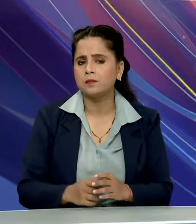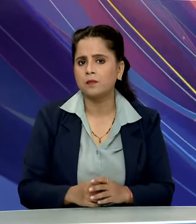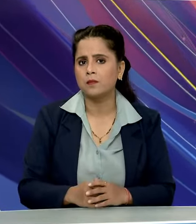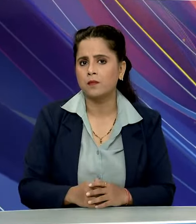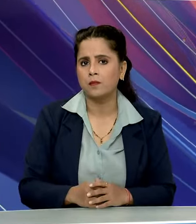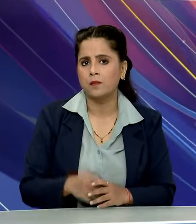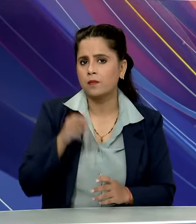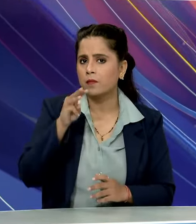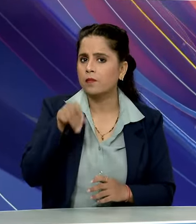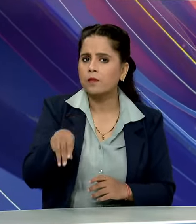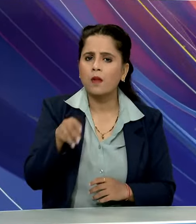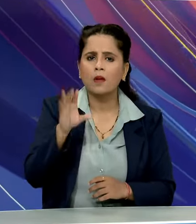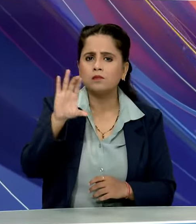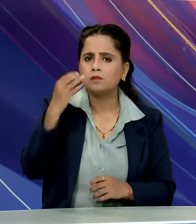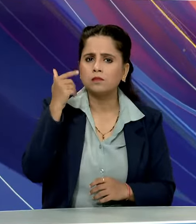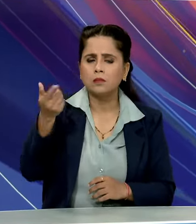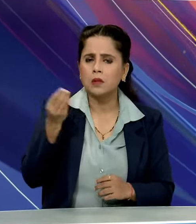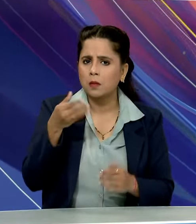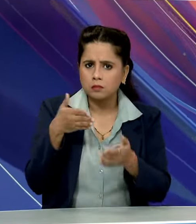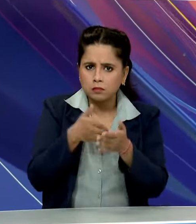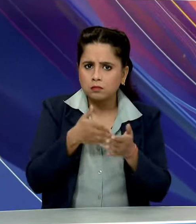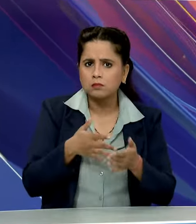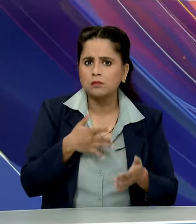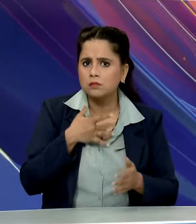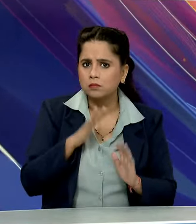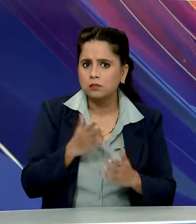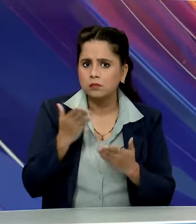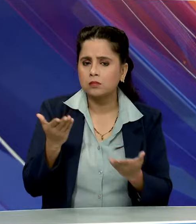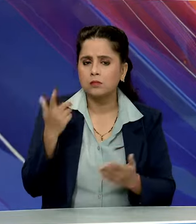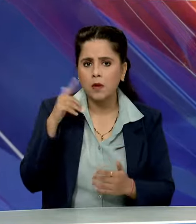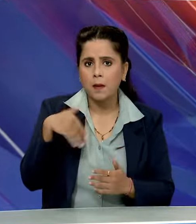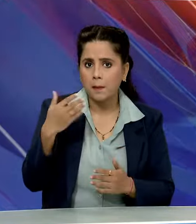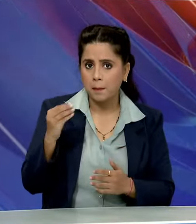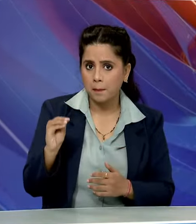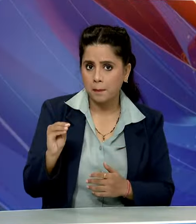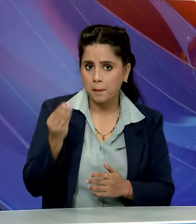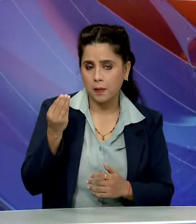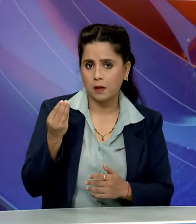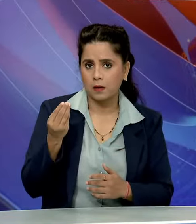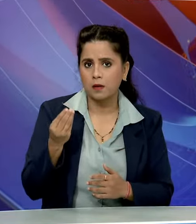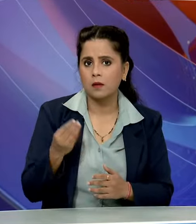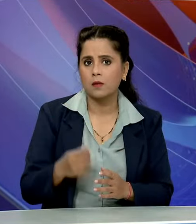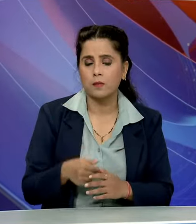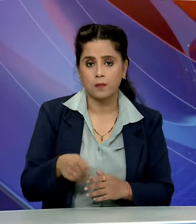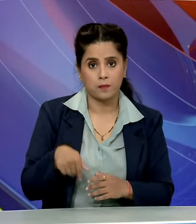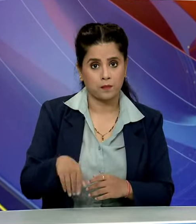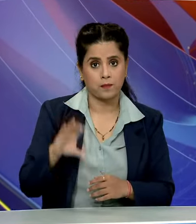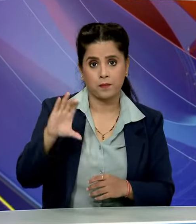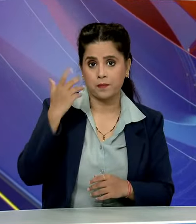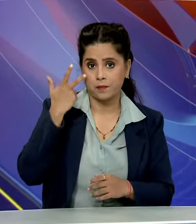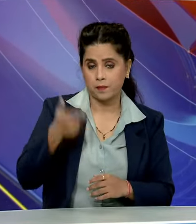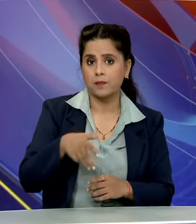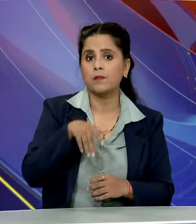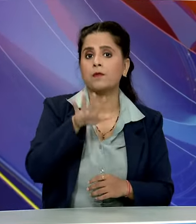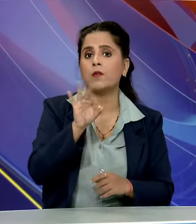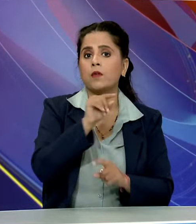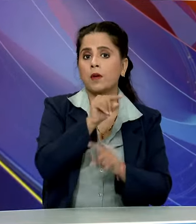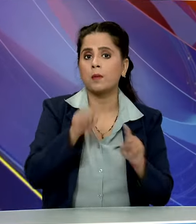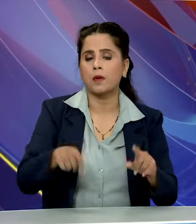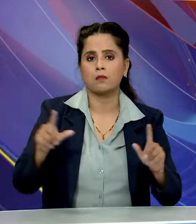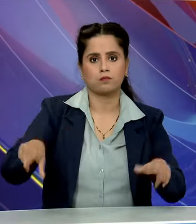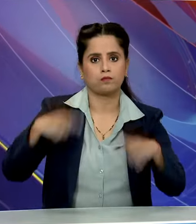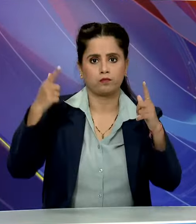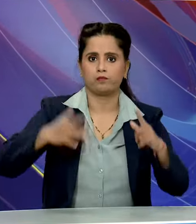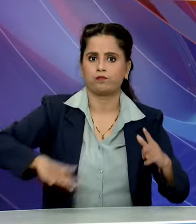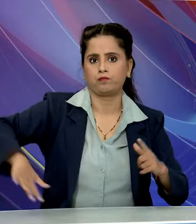चंडिगर के अंदर 50% forest cover